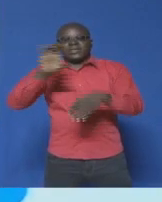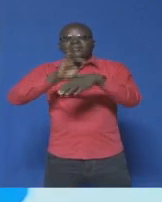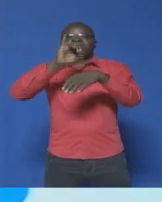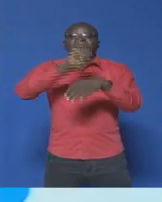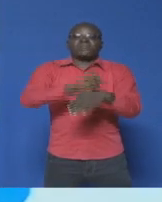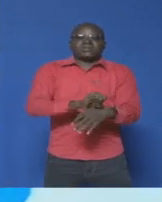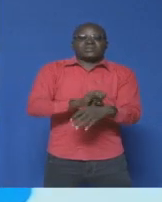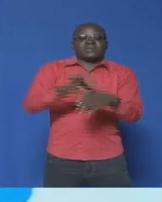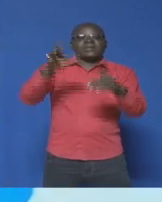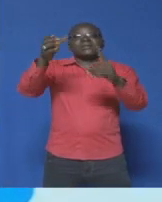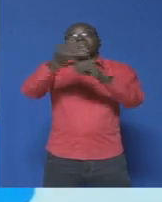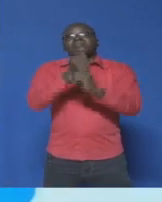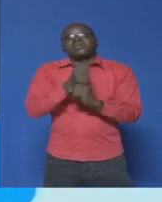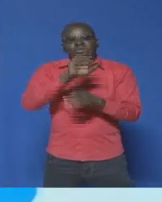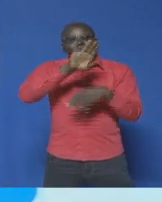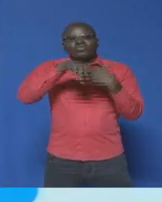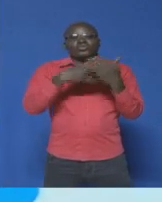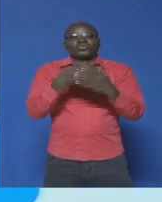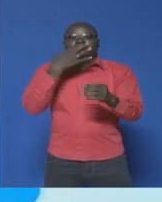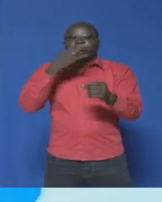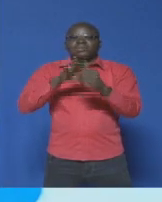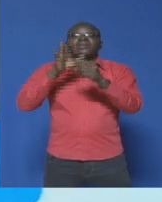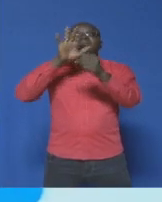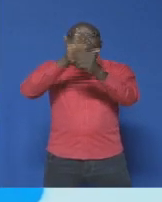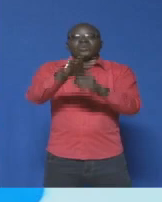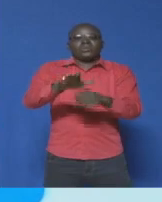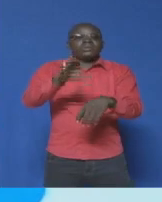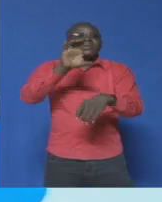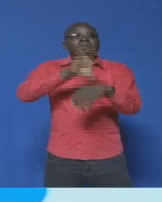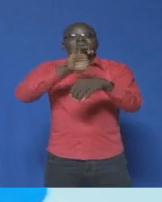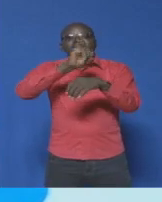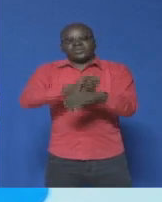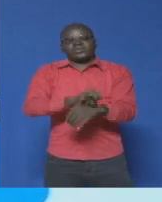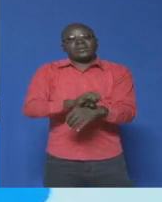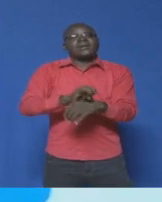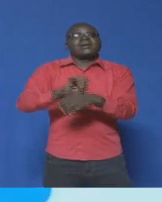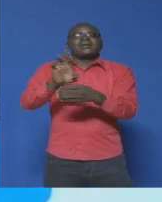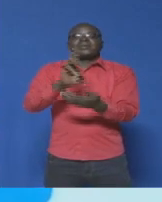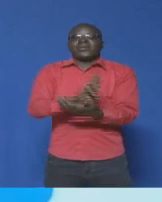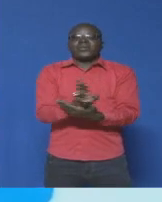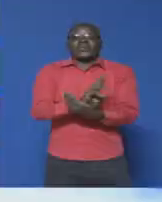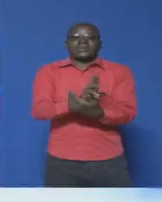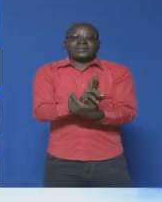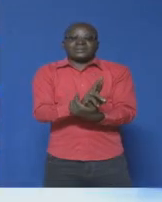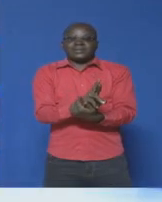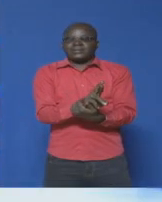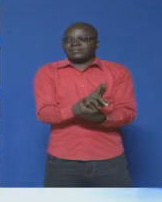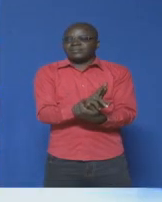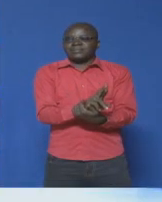tenu toutes ses promesses à Yamoussoukro. Nous suivons le reportage de Vincent Kendré-Burgo.